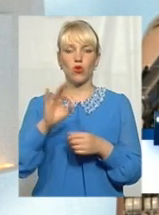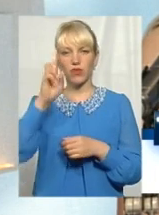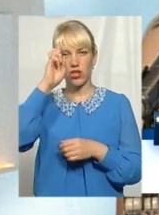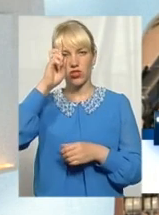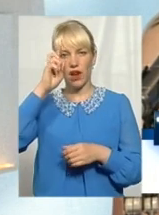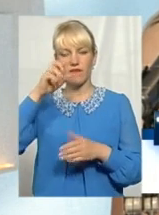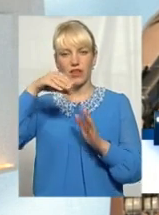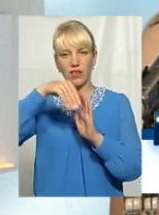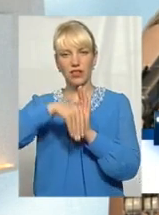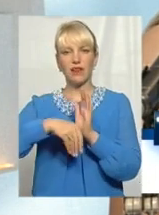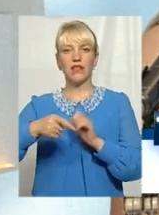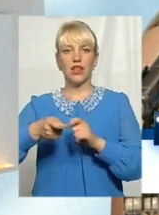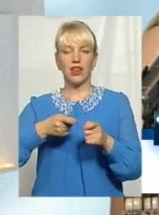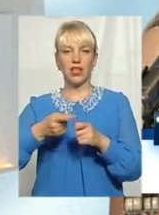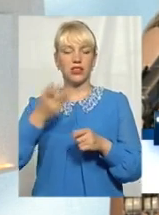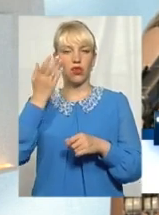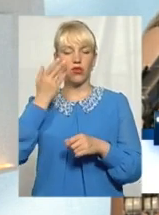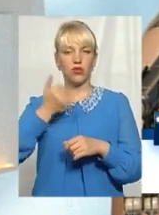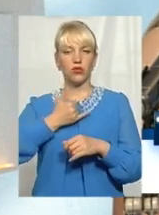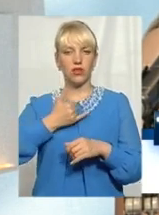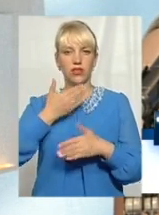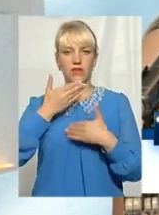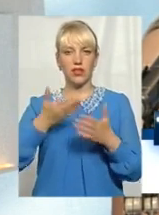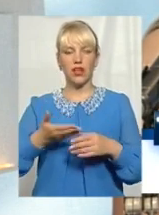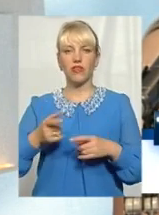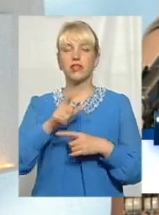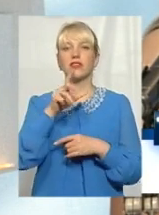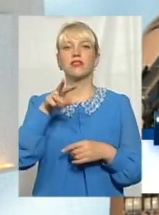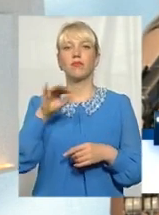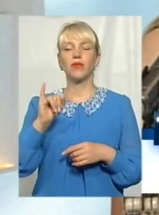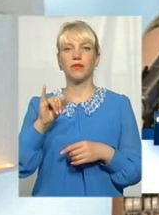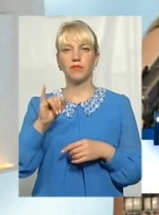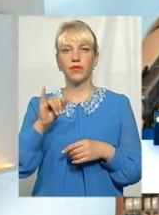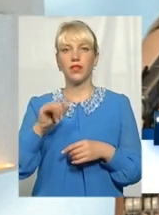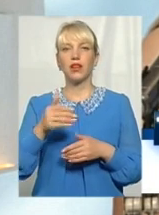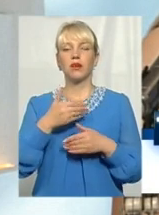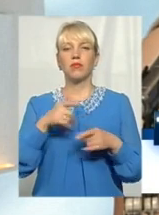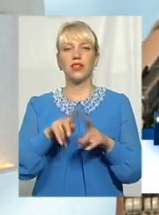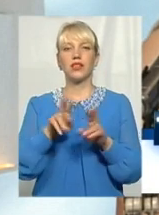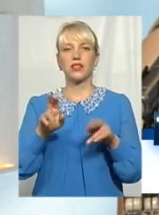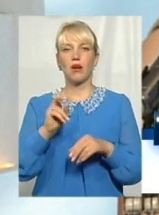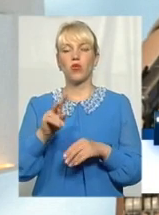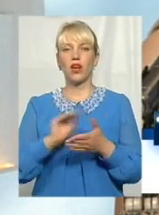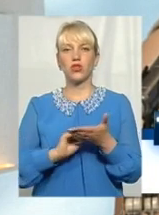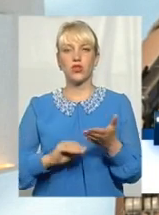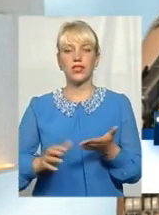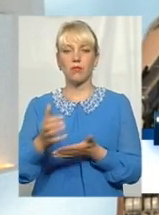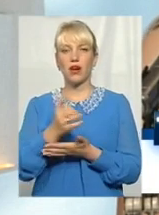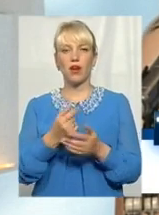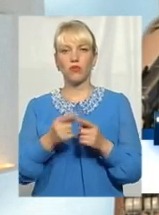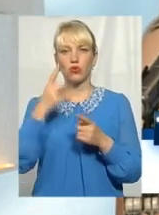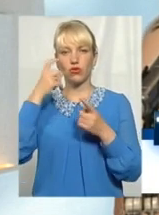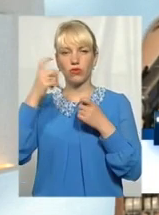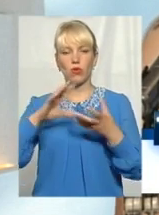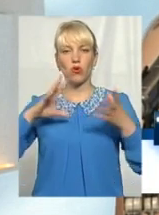Через те, що коли до нас звертаються засоби масової інформації, ми так само, як і журналісти, збираємо цю інформацію, її